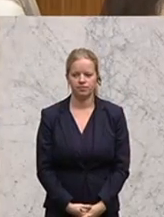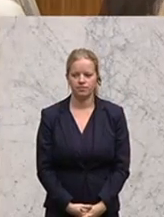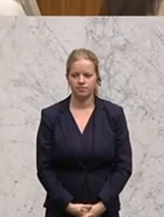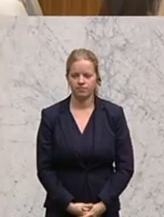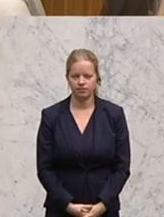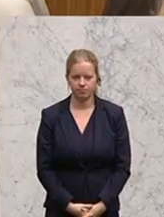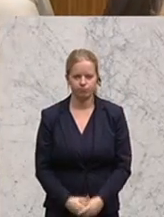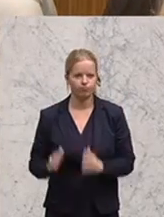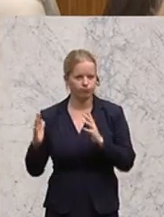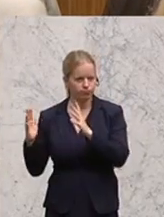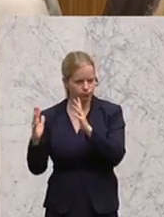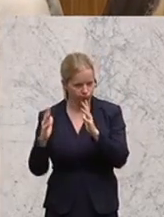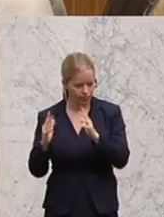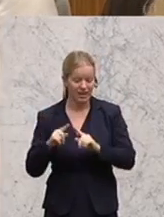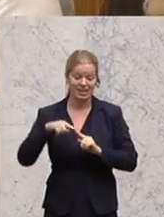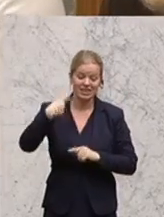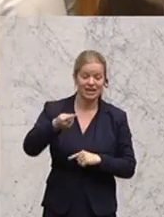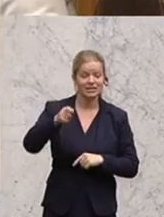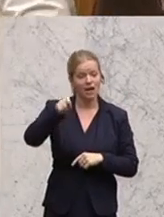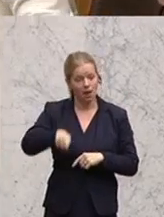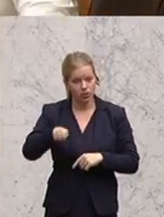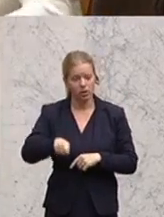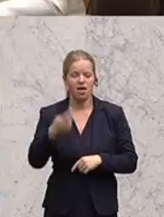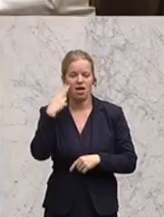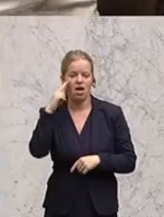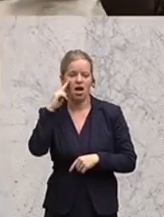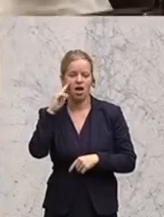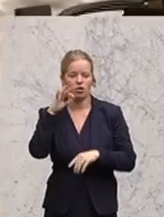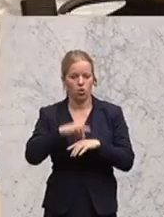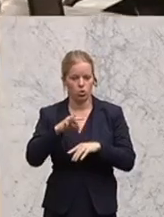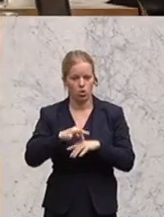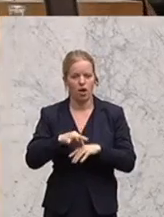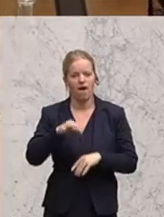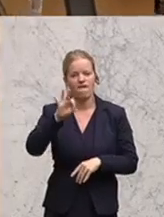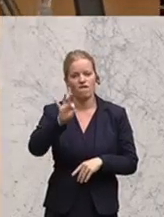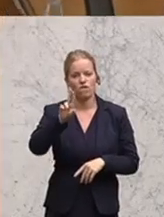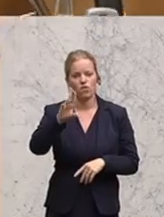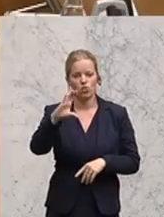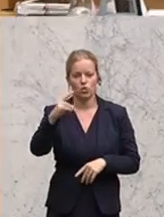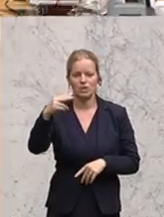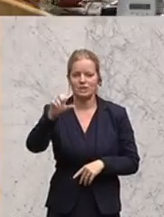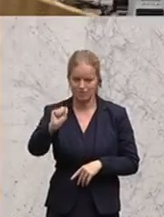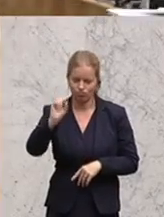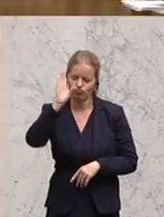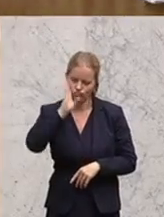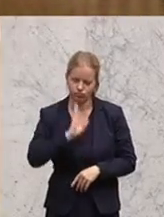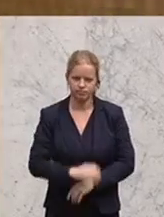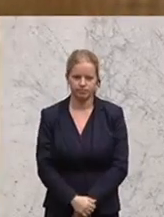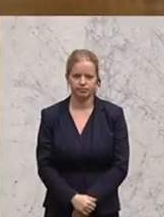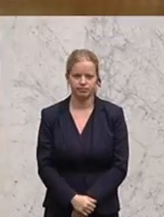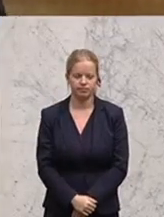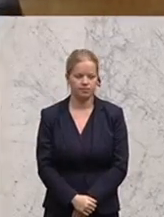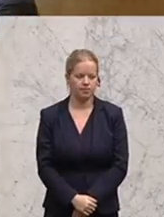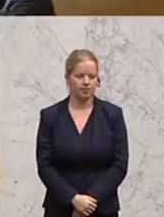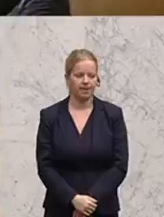Jetzt ist wieder mit harscher Kritik zu rechnen. Herbert Fuchs, der Finanzsprecher der Freiheitlichen, hat jetzt seine fünf Minuten in dieser aktuellen Stunde.